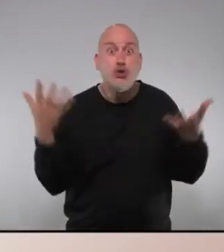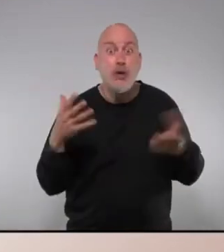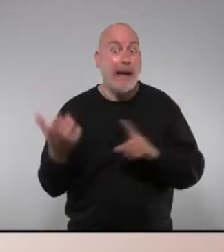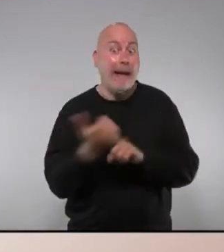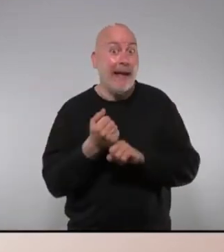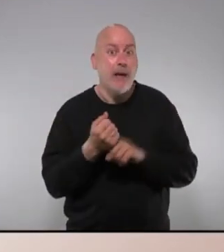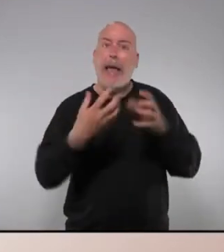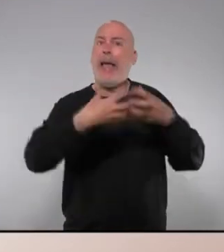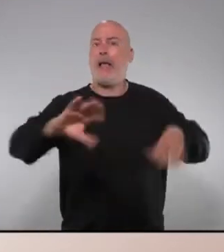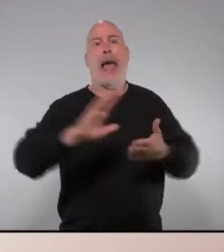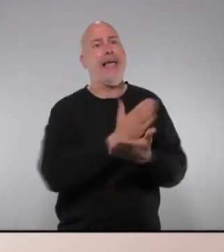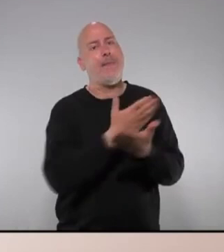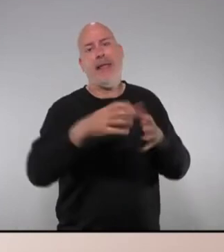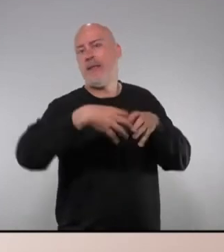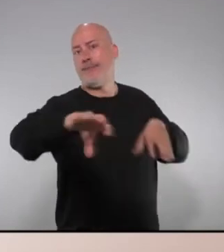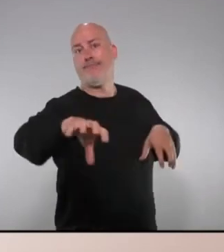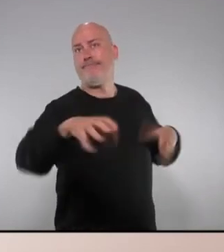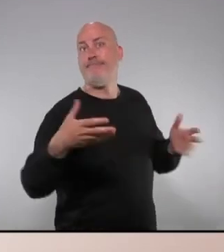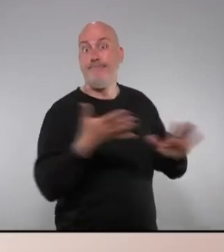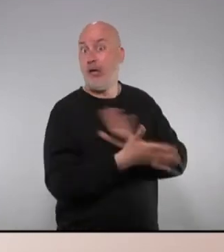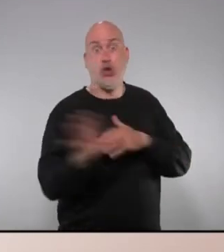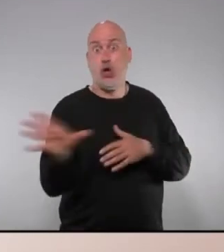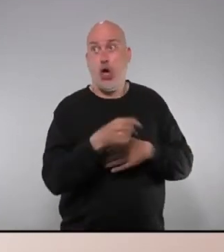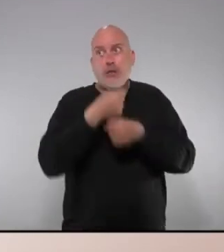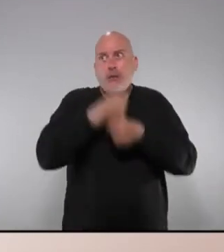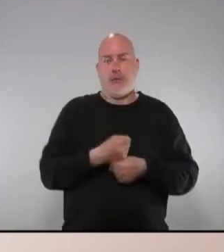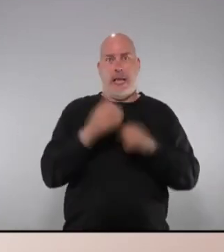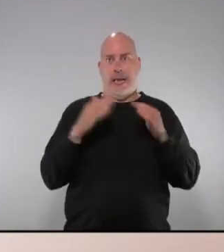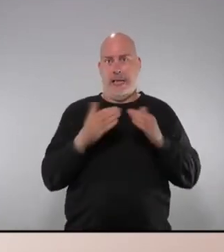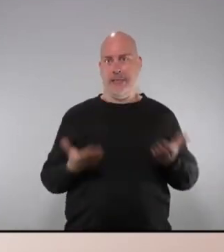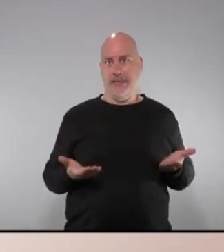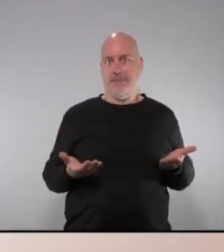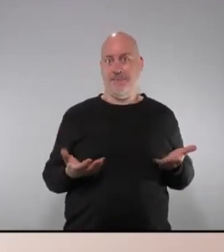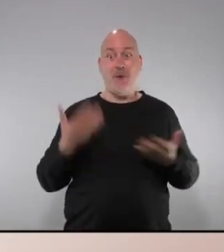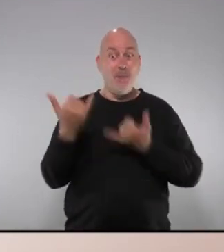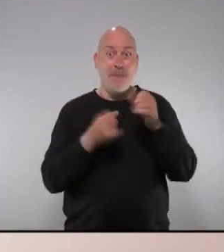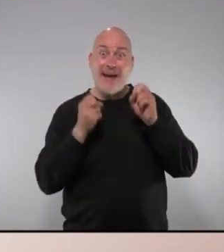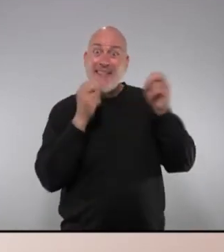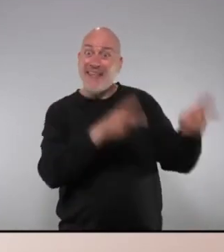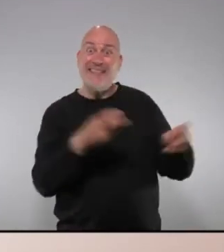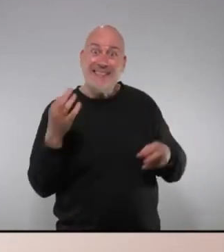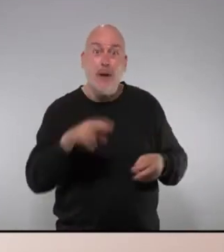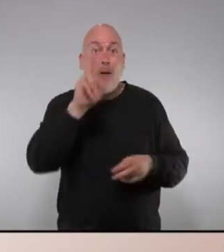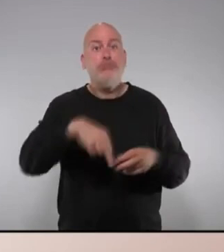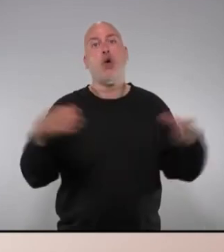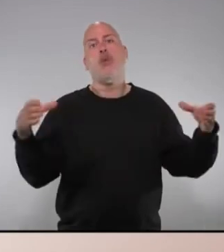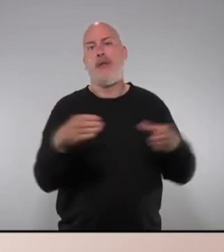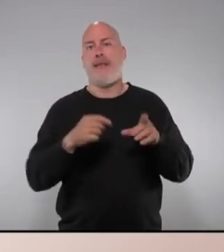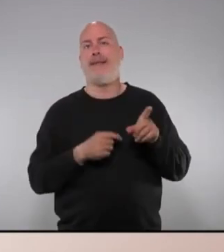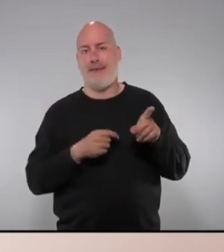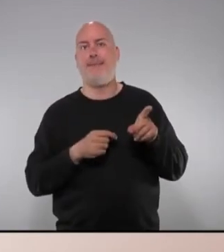els aïllaments i per això tots ens vam tancar a casa i quin és el problema de les residències doncs que les residències viuen en comunitat i les